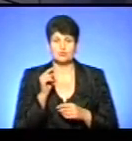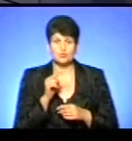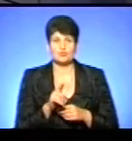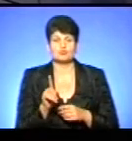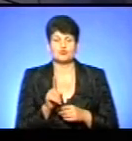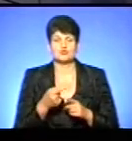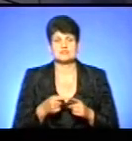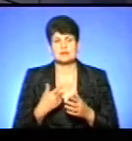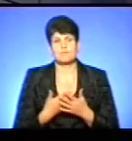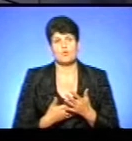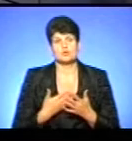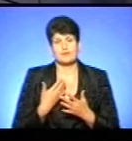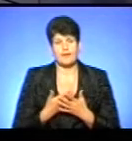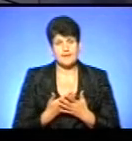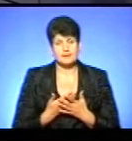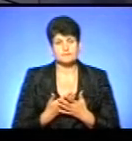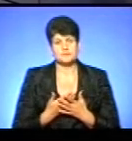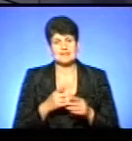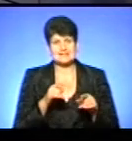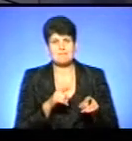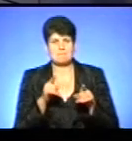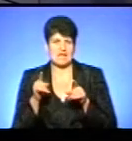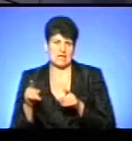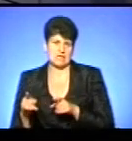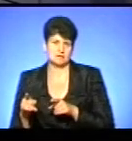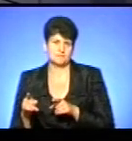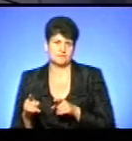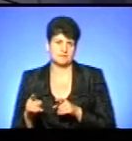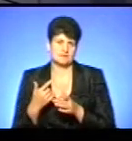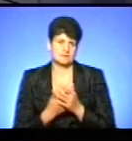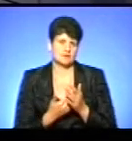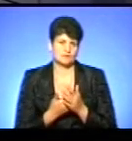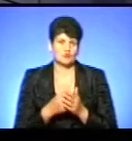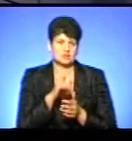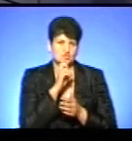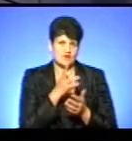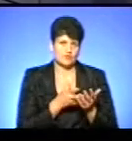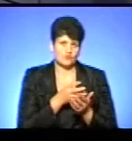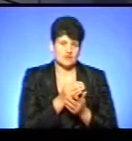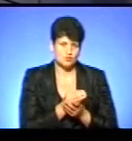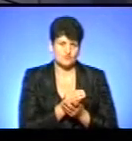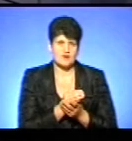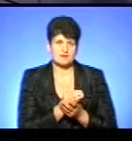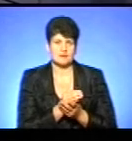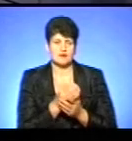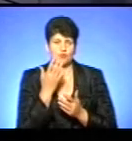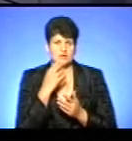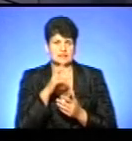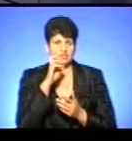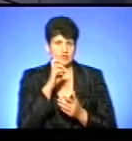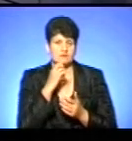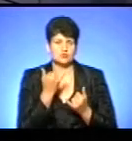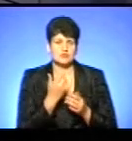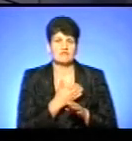цей перехід з моделі державного фінансування, коли сьогодні держава